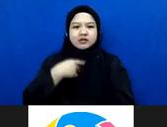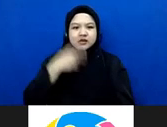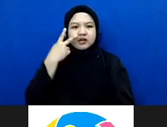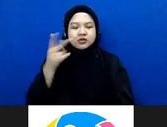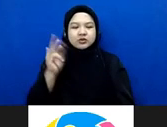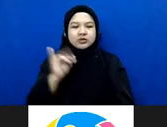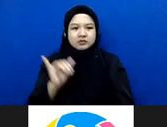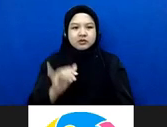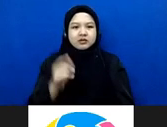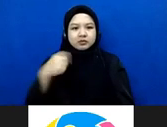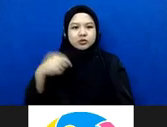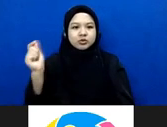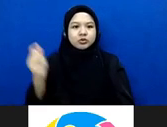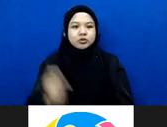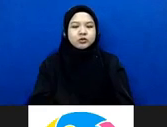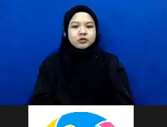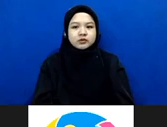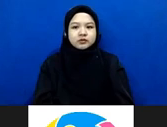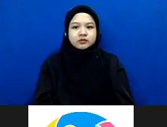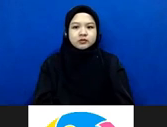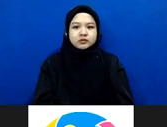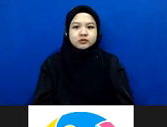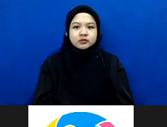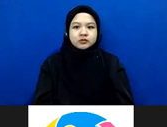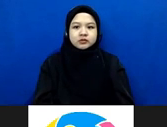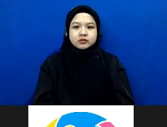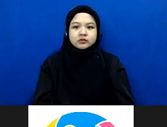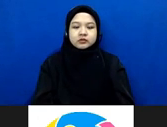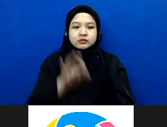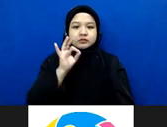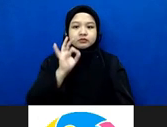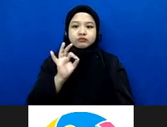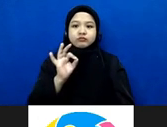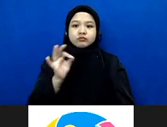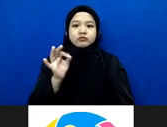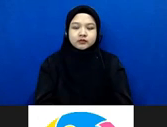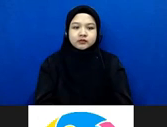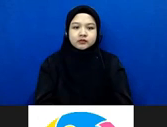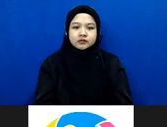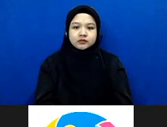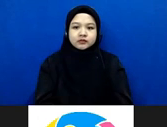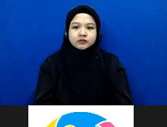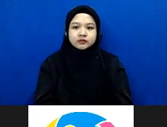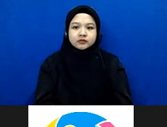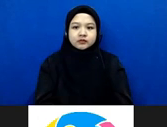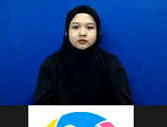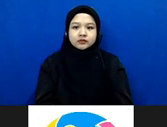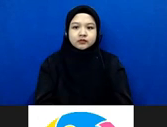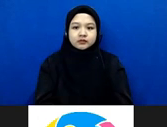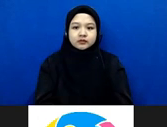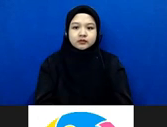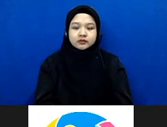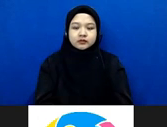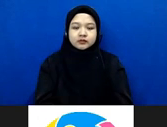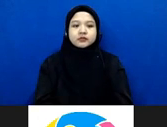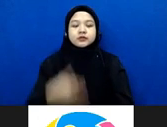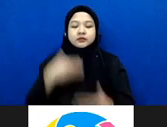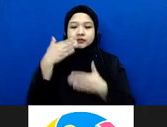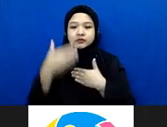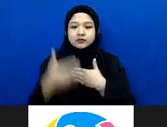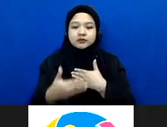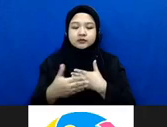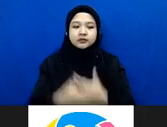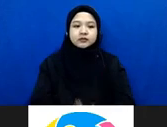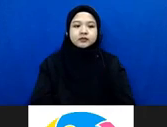betul oke sampai lagi teman-teman boleh ke slide selanjutnya